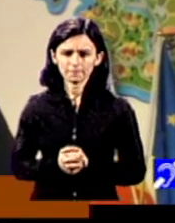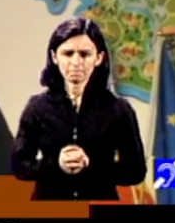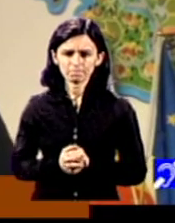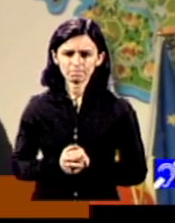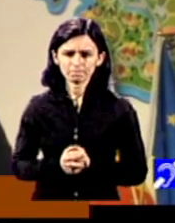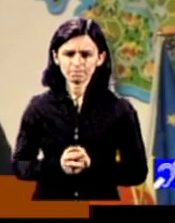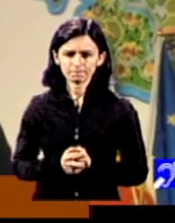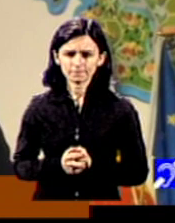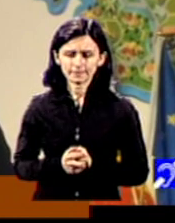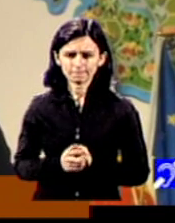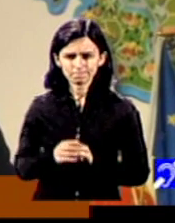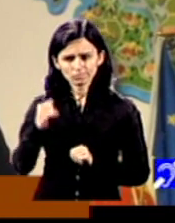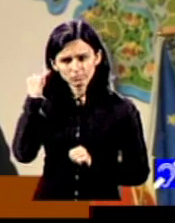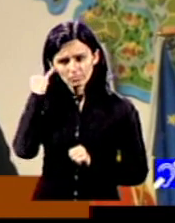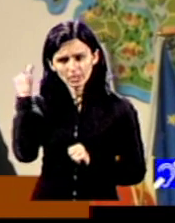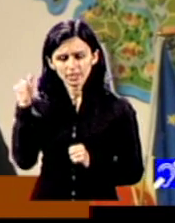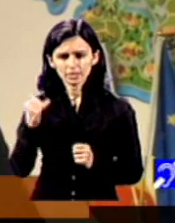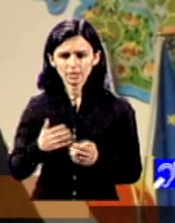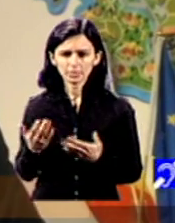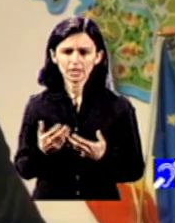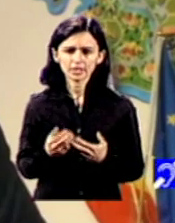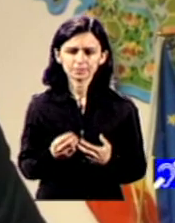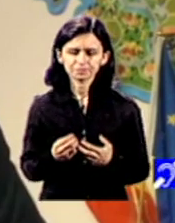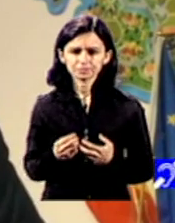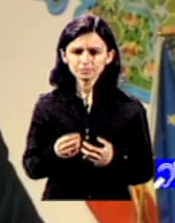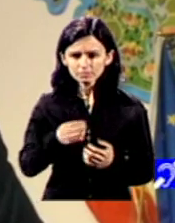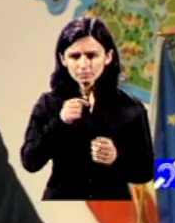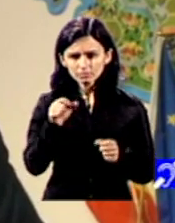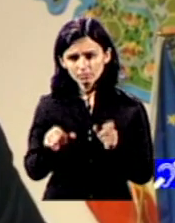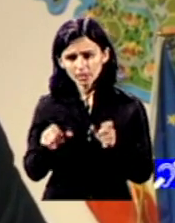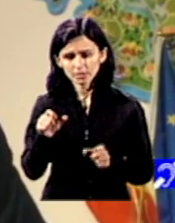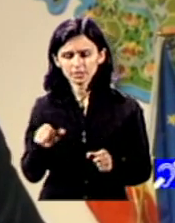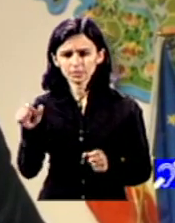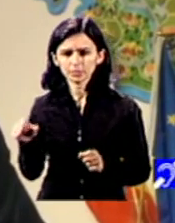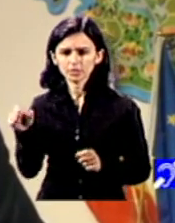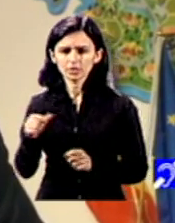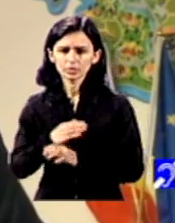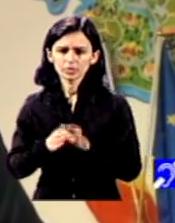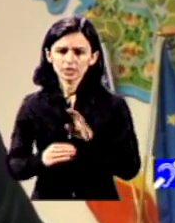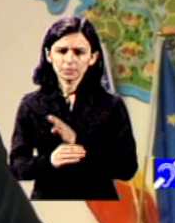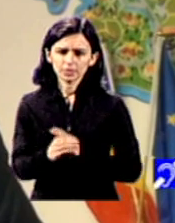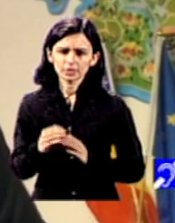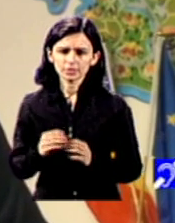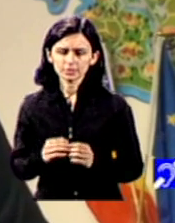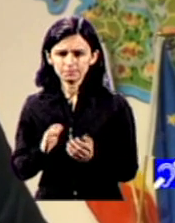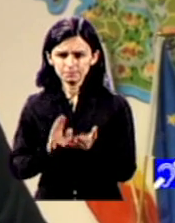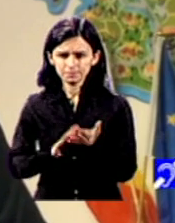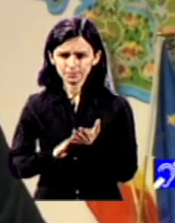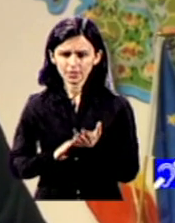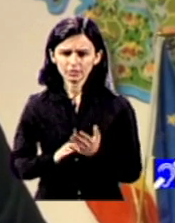și ăsta e sentimentul pe care mi l-au descris persoanele cu dizabilități sau organizație care au stat de vorb la nivel european de faptul că